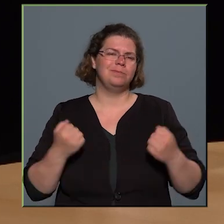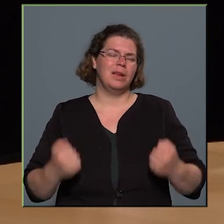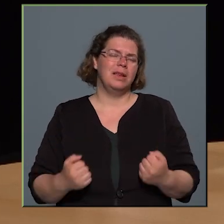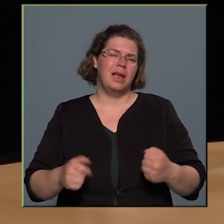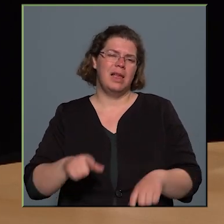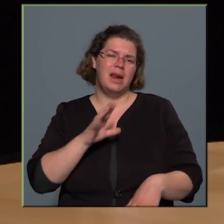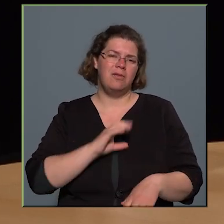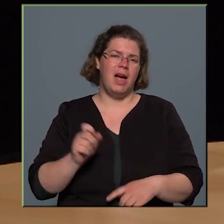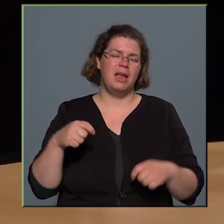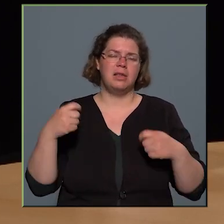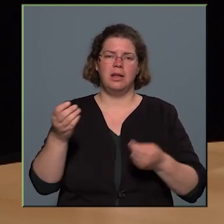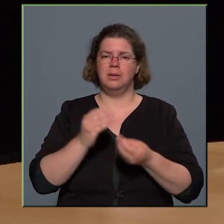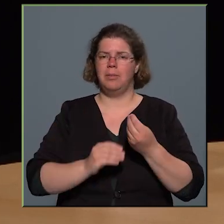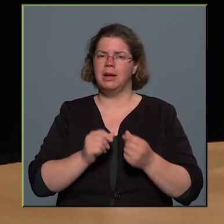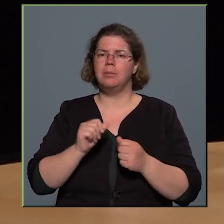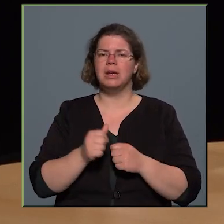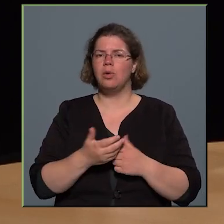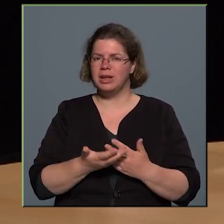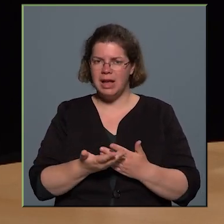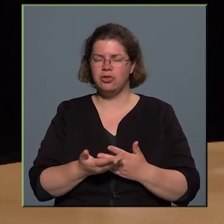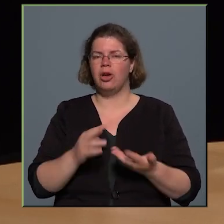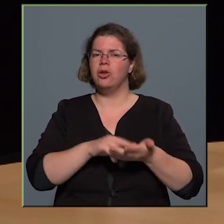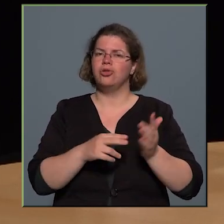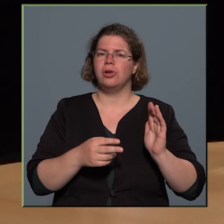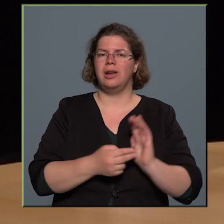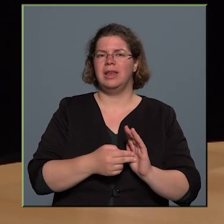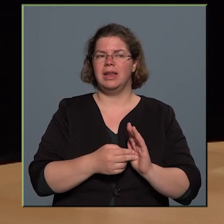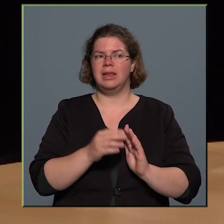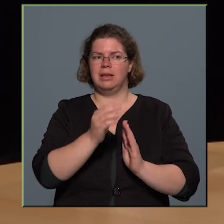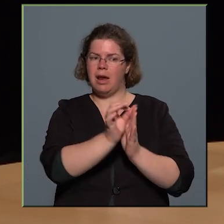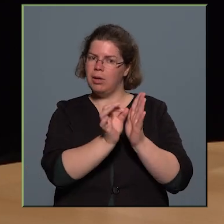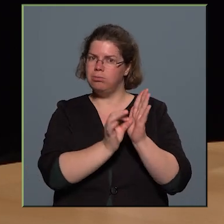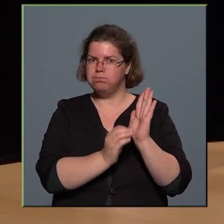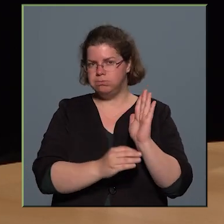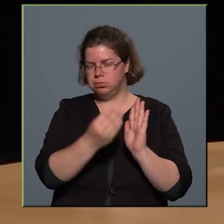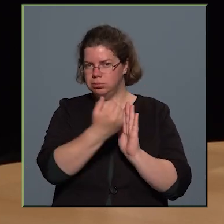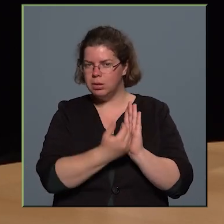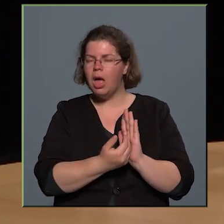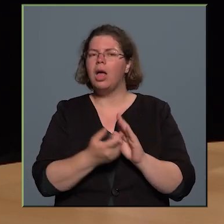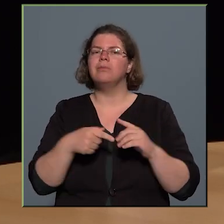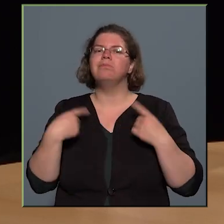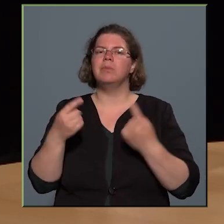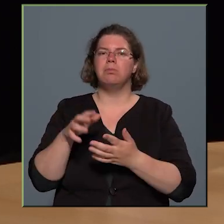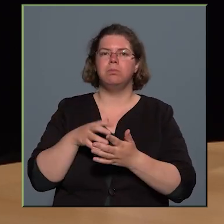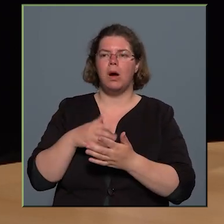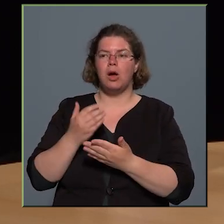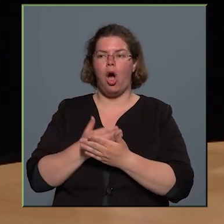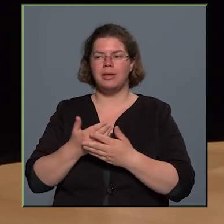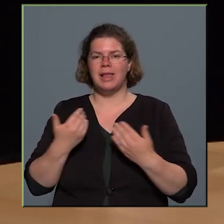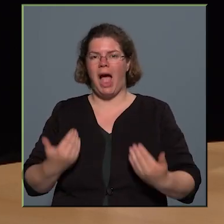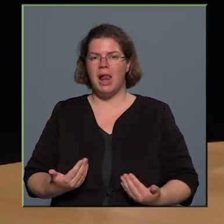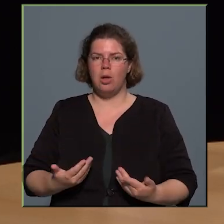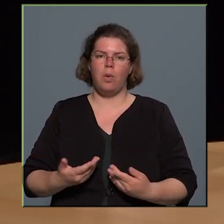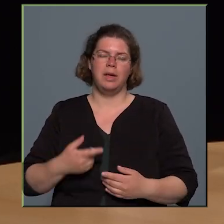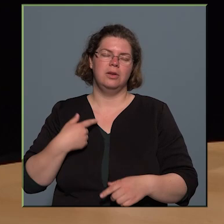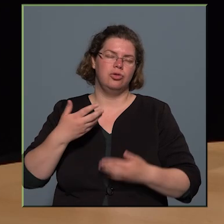választ adni, mert ugye a prioritásokat mondjuk a stratégiai terv valamilyen szinten kijelöli. Mi mondjuk parkhasználók, vagy nyilván én is konzultálok